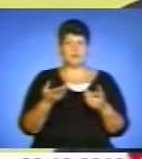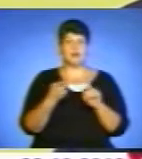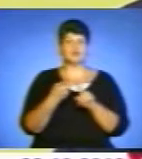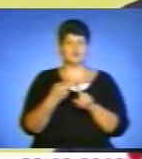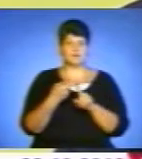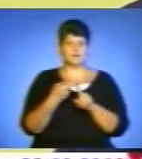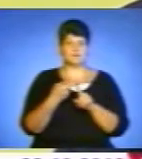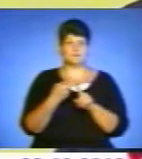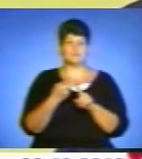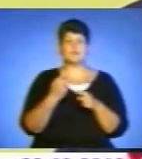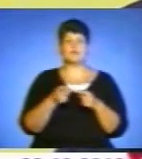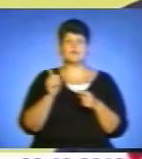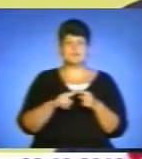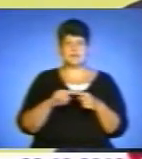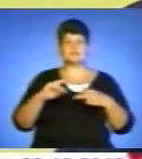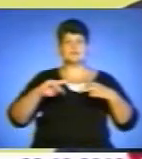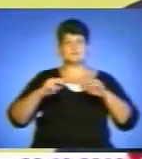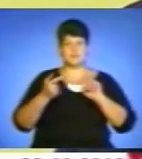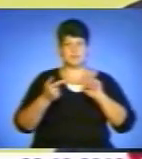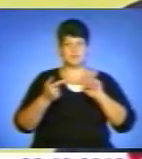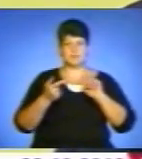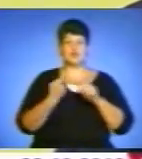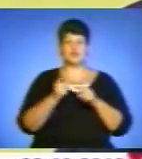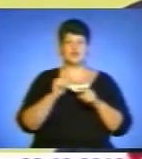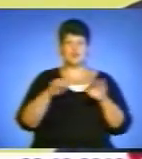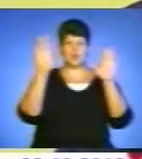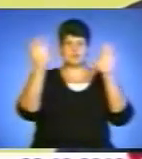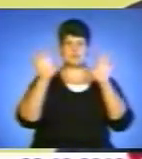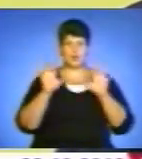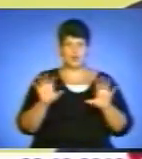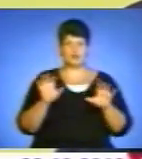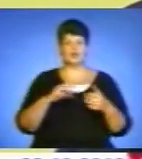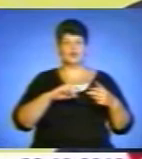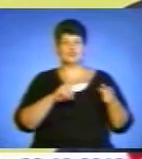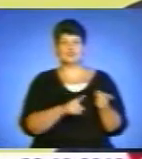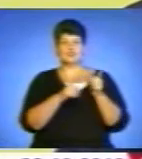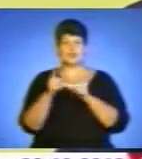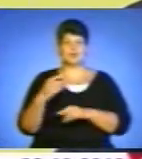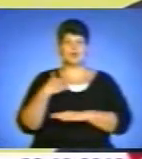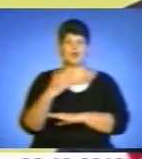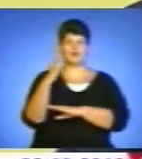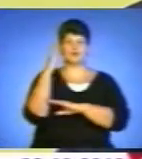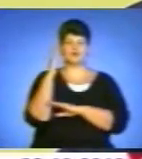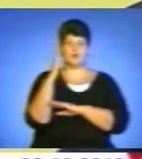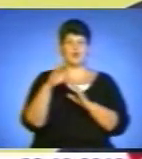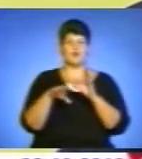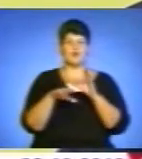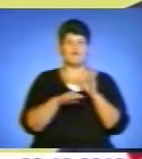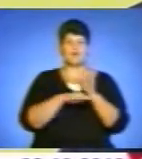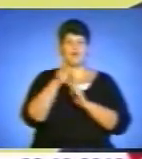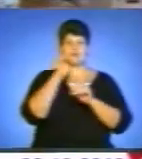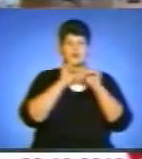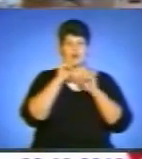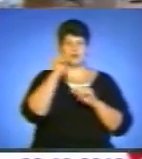це зміна цього закону через голосування нове у Верховній Раді України